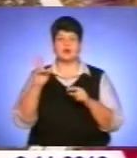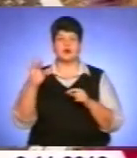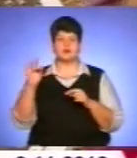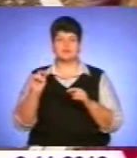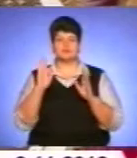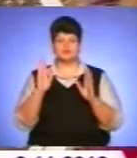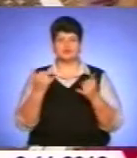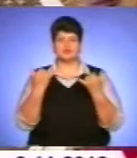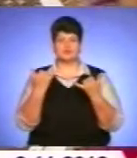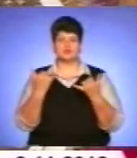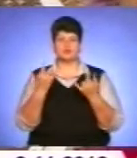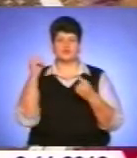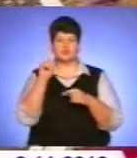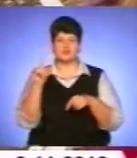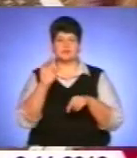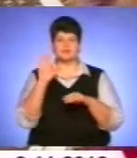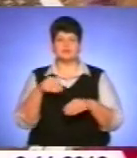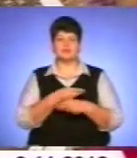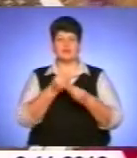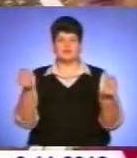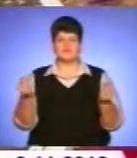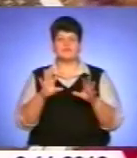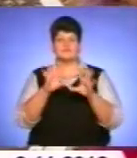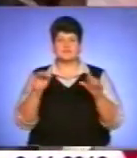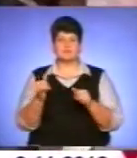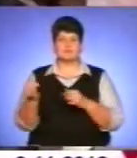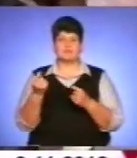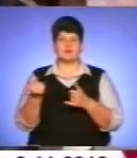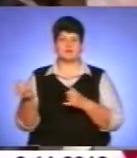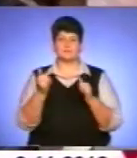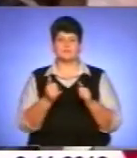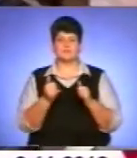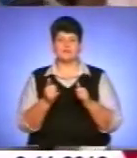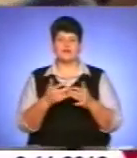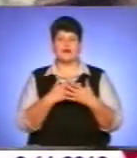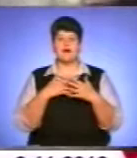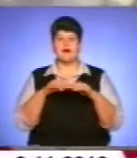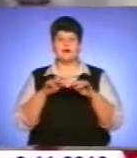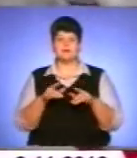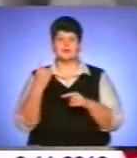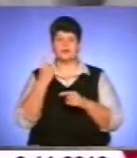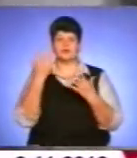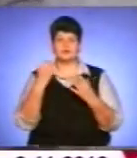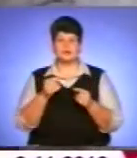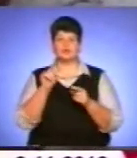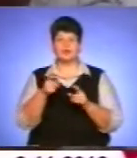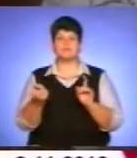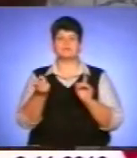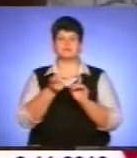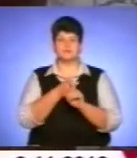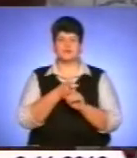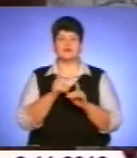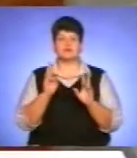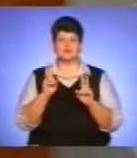буде сьогодні на час, дня буду давати всім-всім малообезпечені. Хоч акція одноденна, до неї завжди можуть долучитися